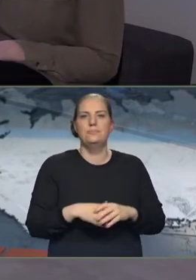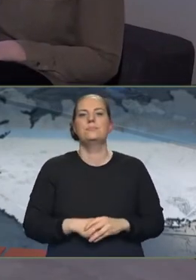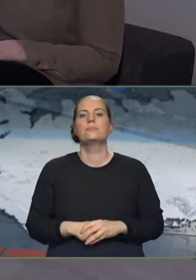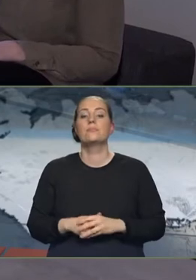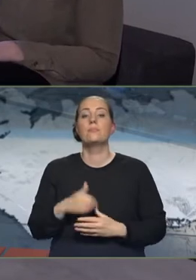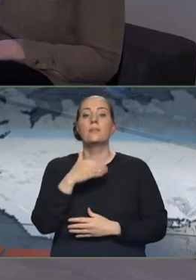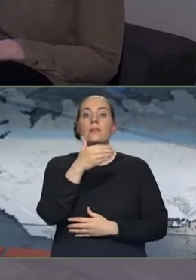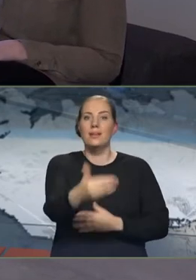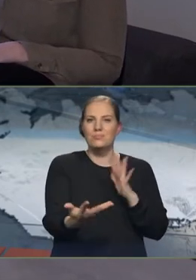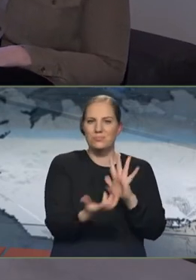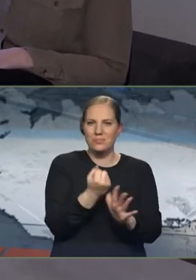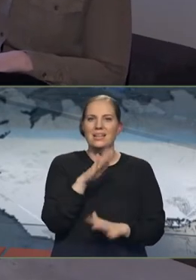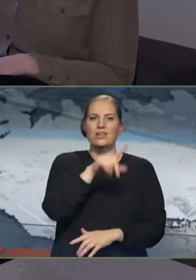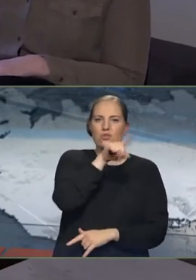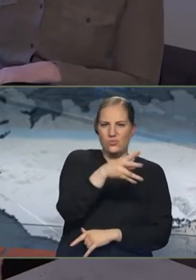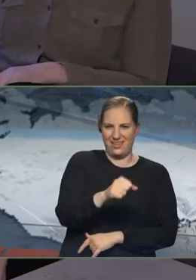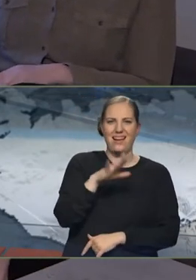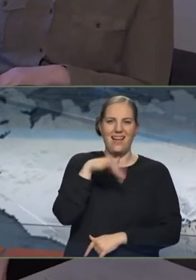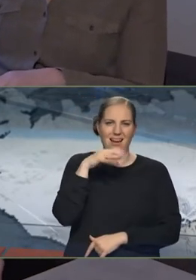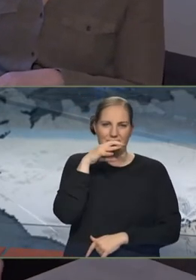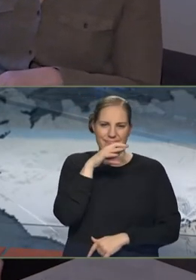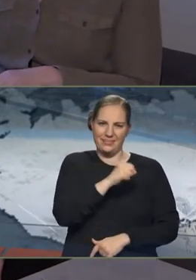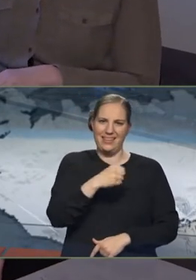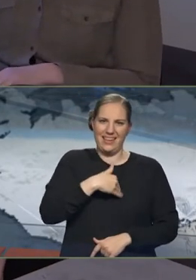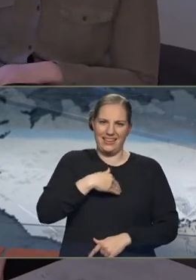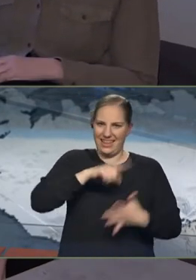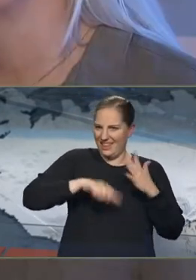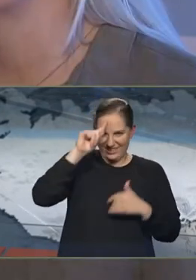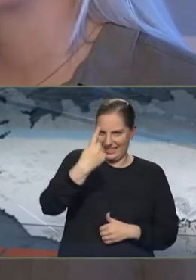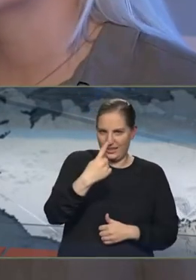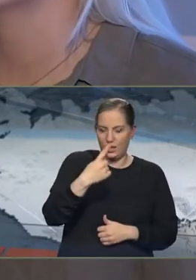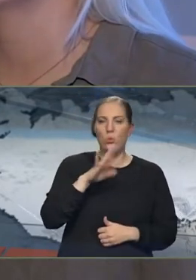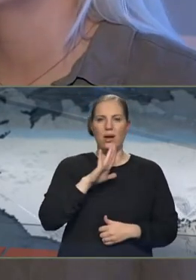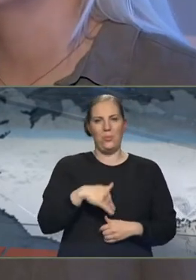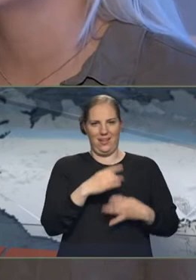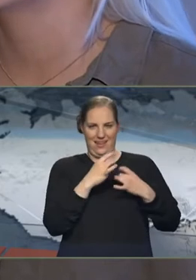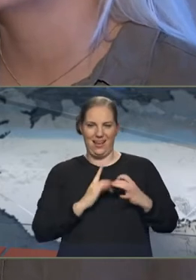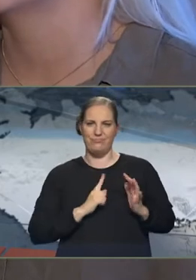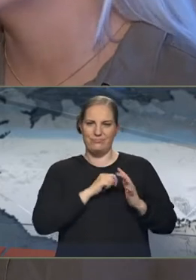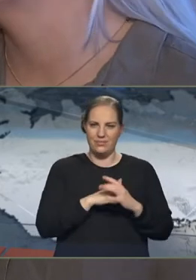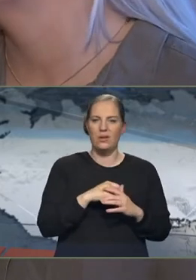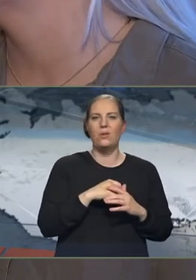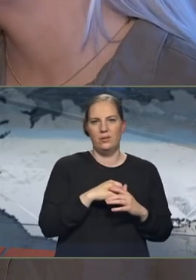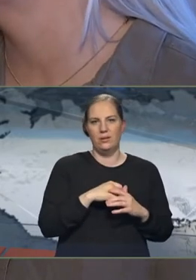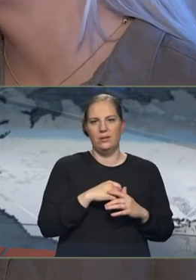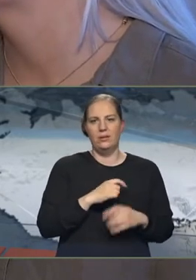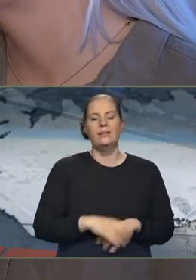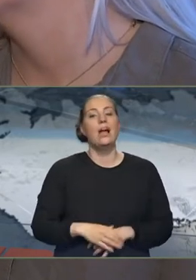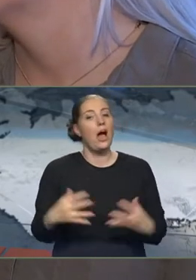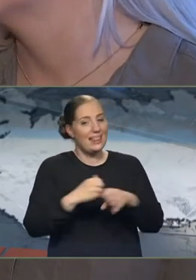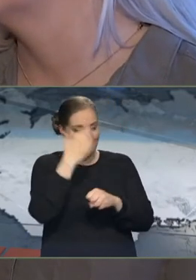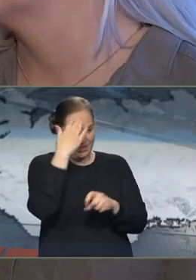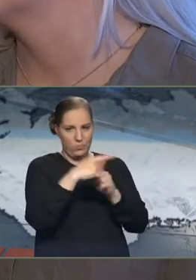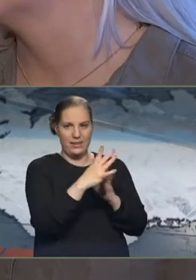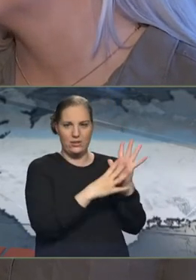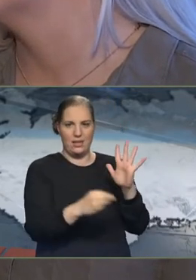Súsana var með leyndan hjartagalla. Í dag erum við bjargráð og hefur lokið endurhæðingu. Við vitum öll hvernig hefði farið eða hún hefði ekki verið hjá mér sko.